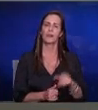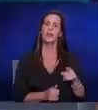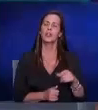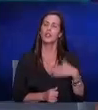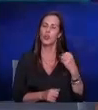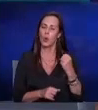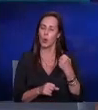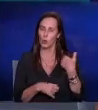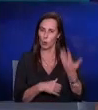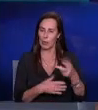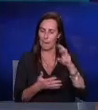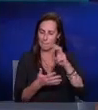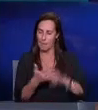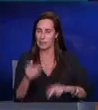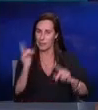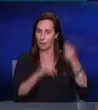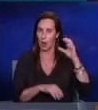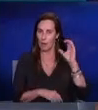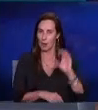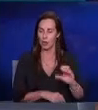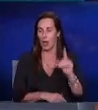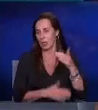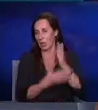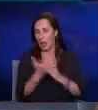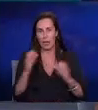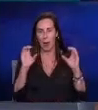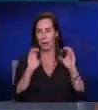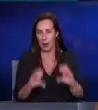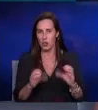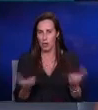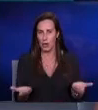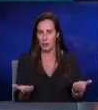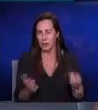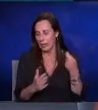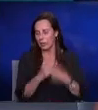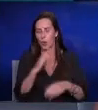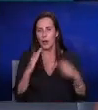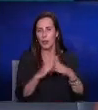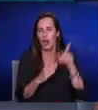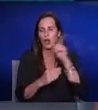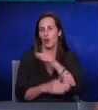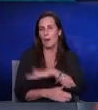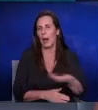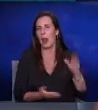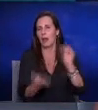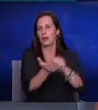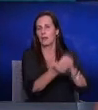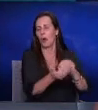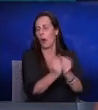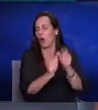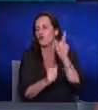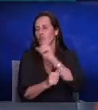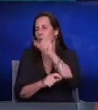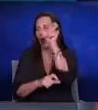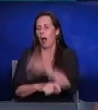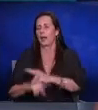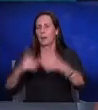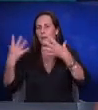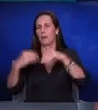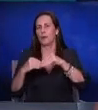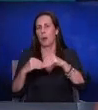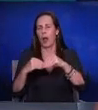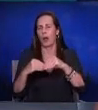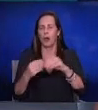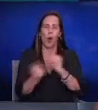משקיעים אז חלק מהמשקיעים האלה יקנו את הדירה על שם הילדים שלהם או על שם בני משפחה אחרים או שבאופן